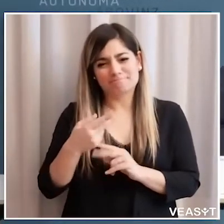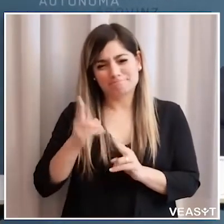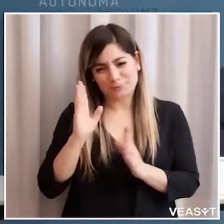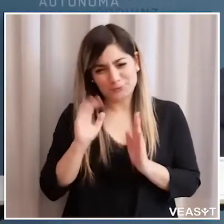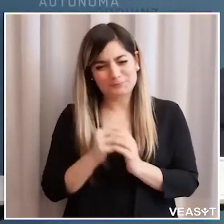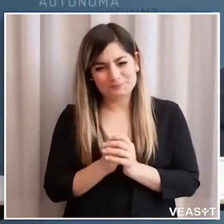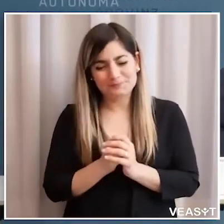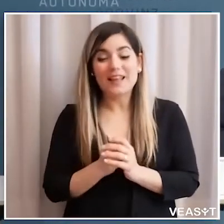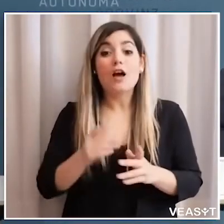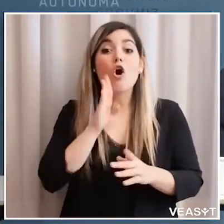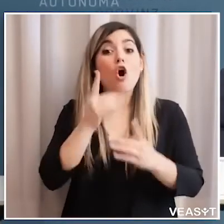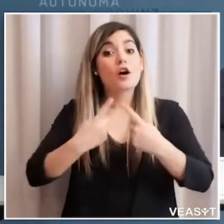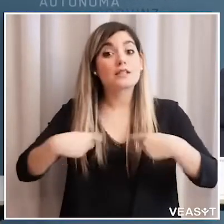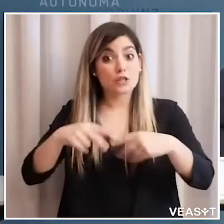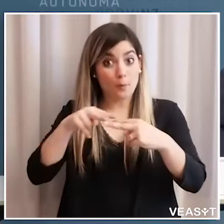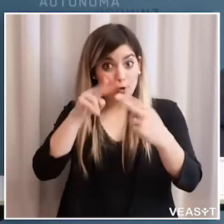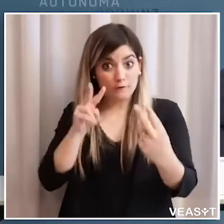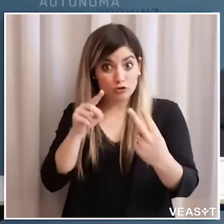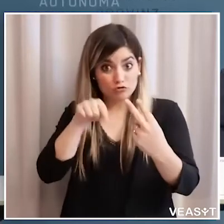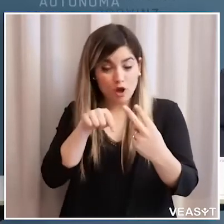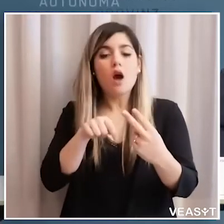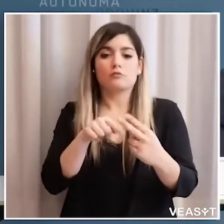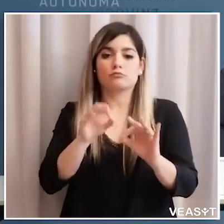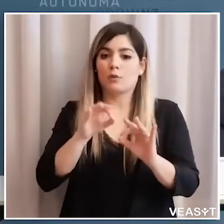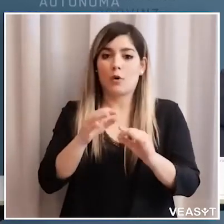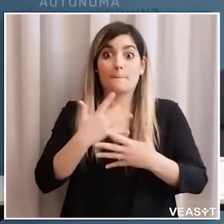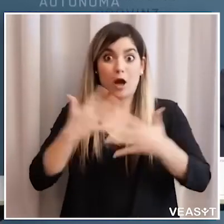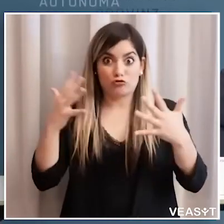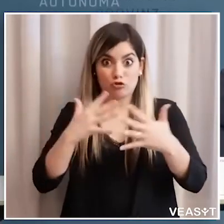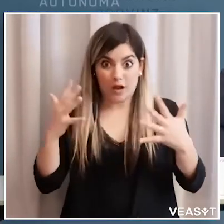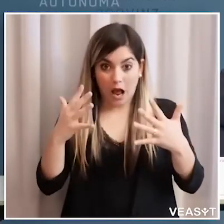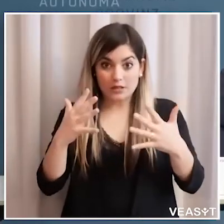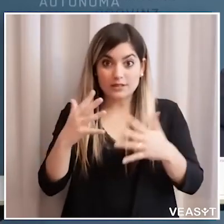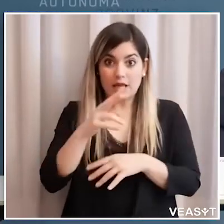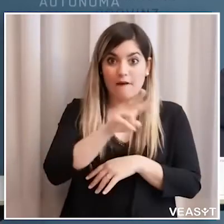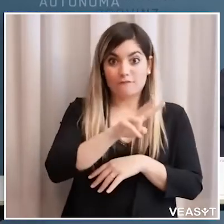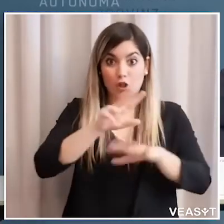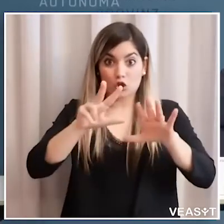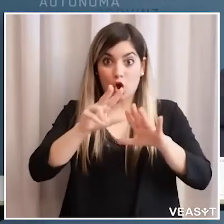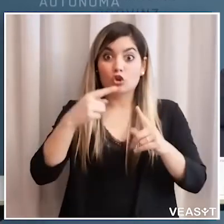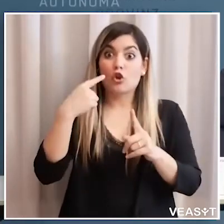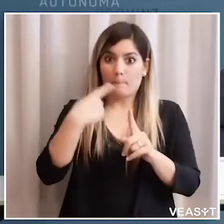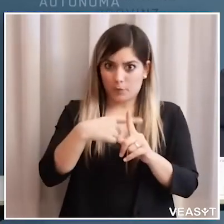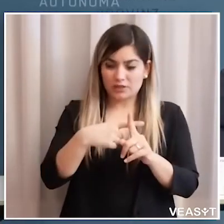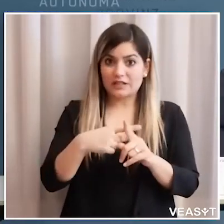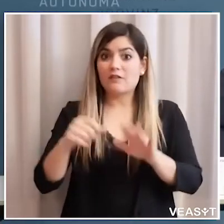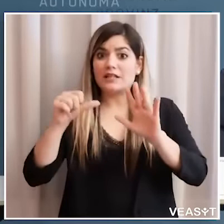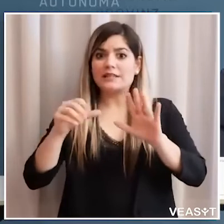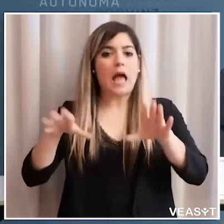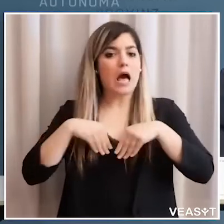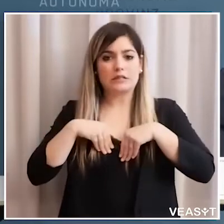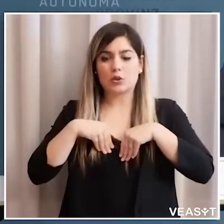il Consiglio provinciale ha approvato a larga maggioranza 28 voti favorevoli